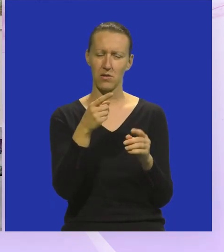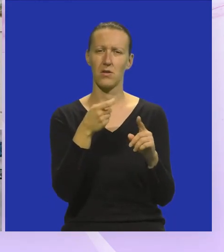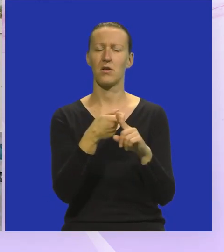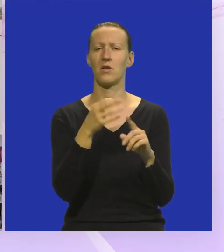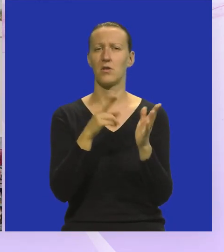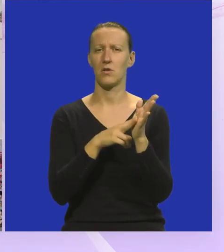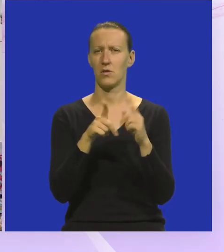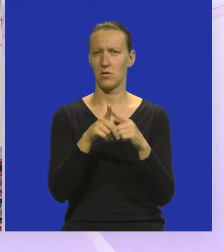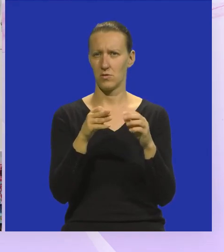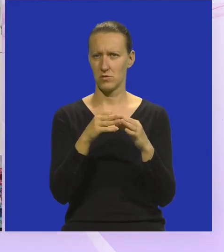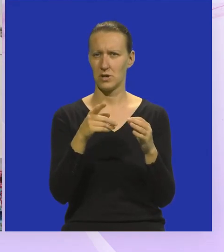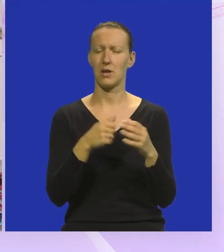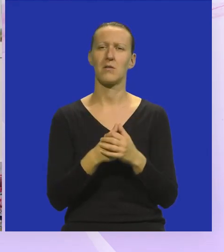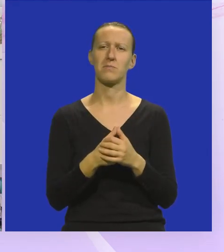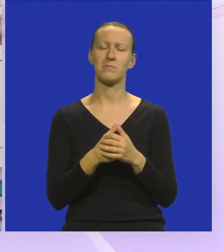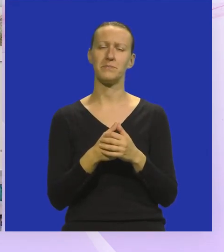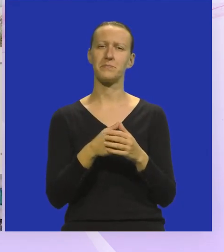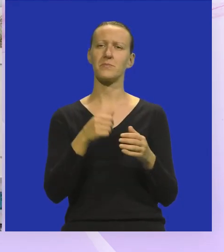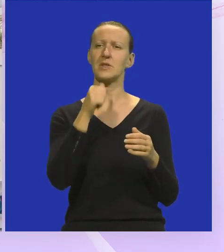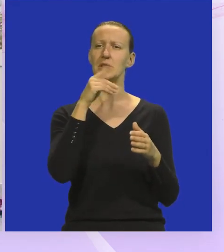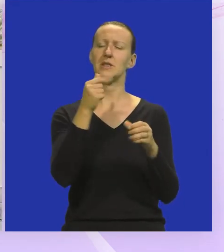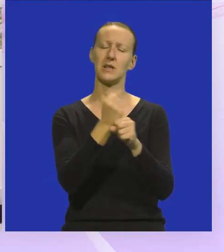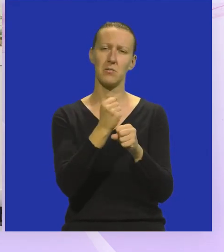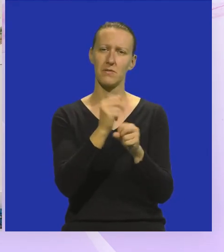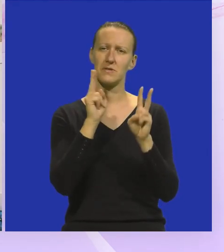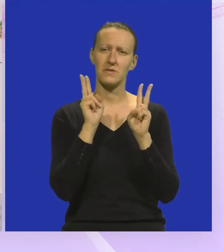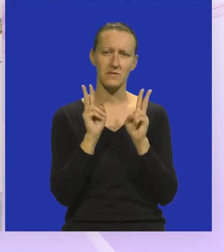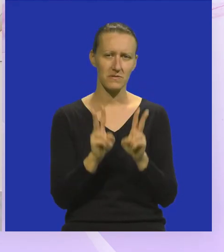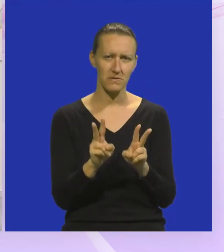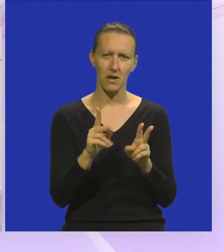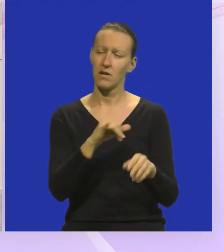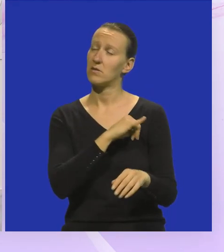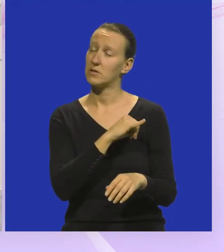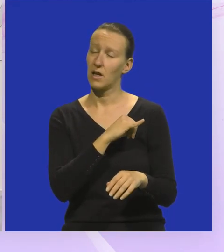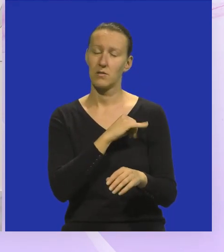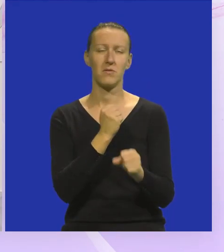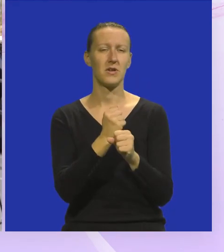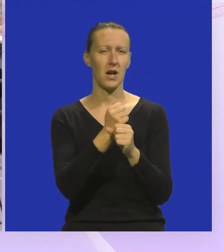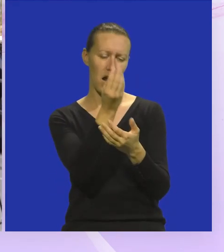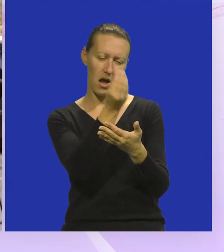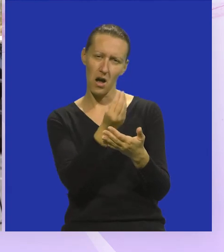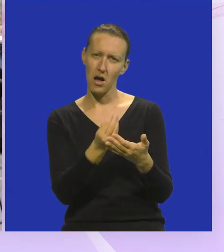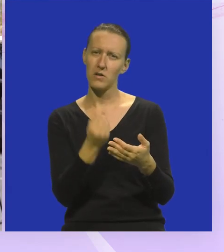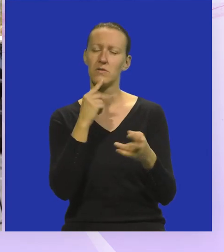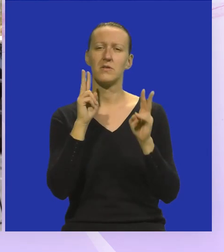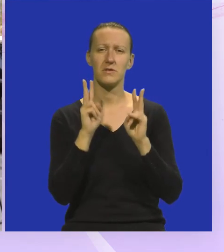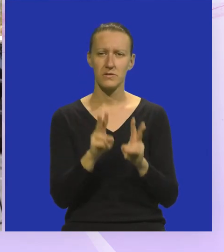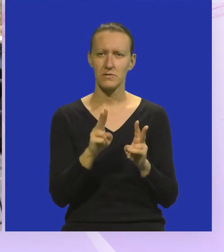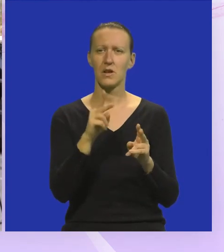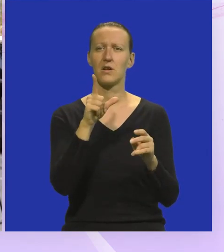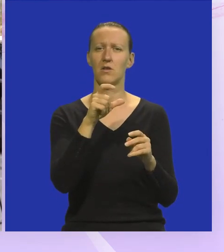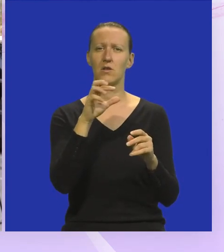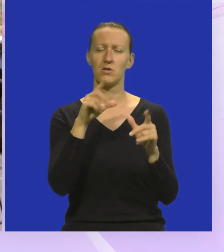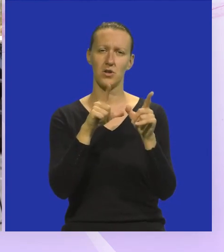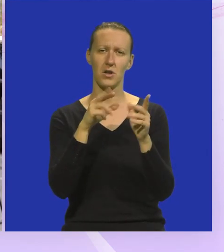Mirjanom Bužleta Konta i napravili zbilja zanimljive radove. stvarno Baja